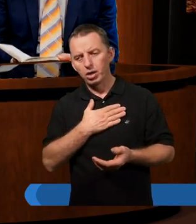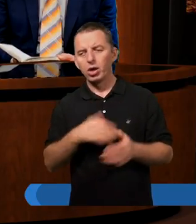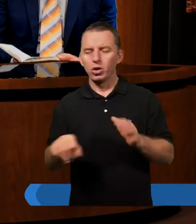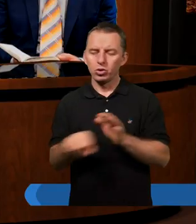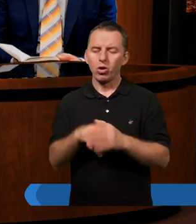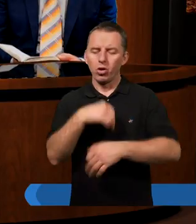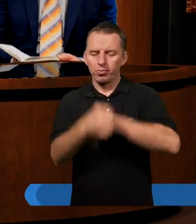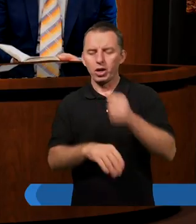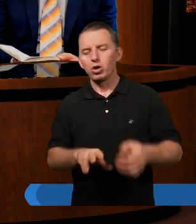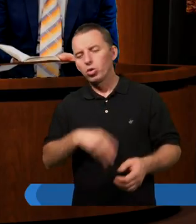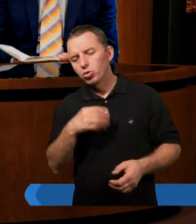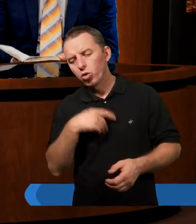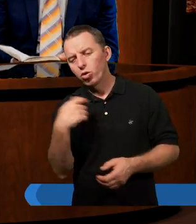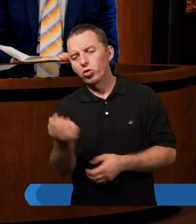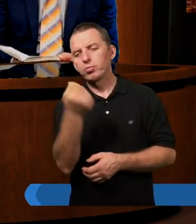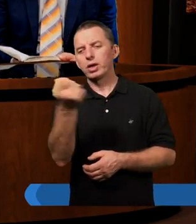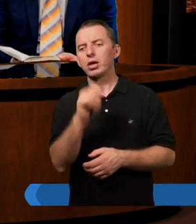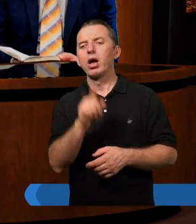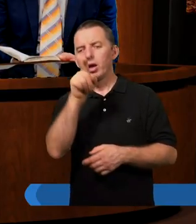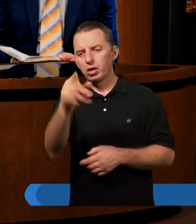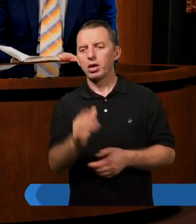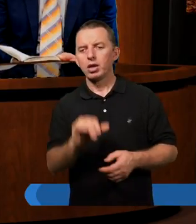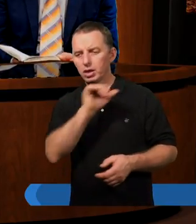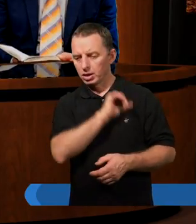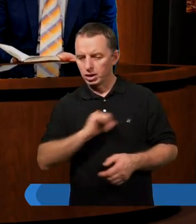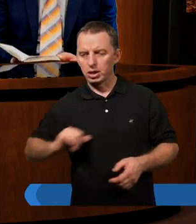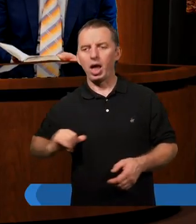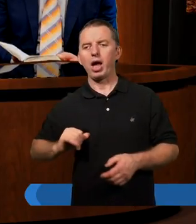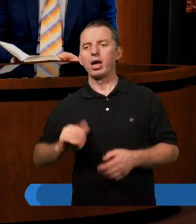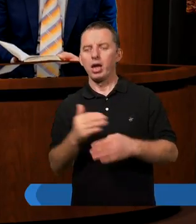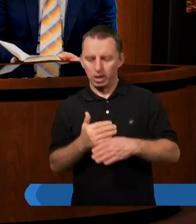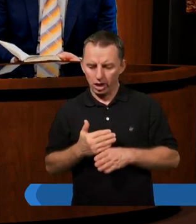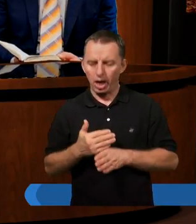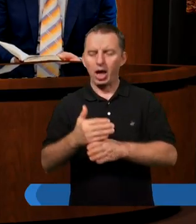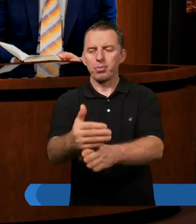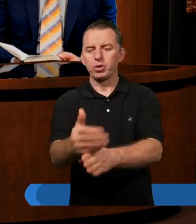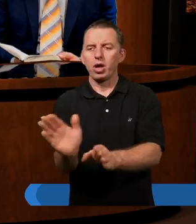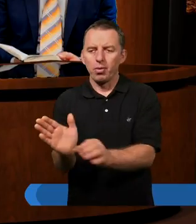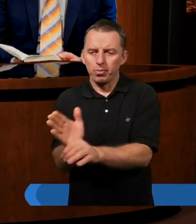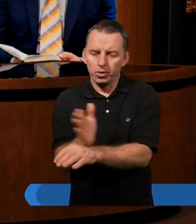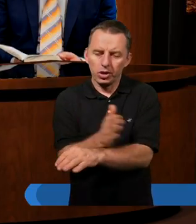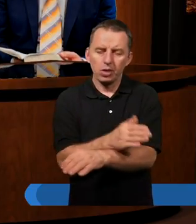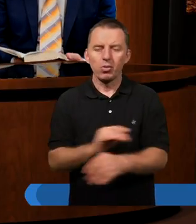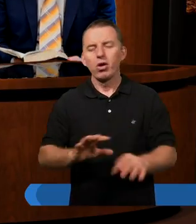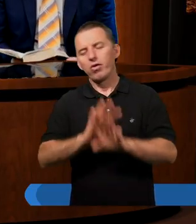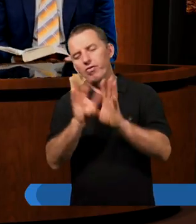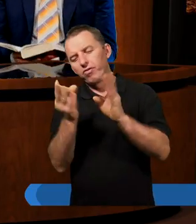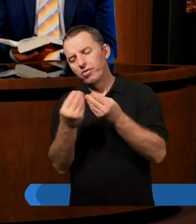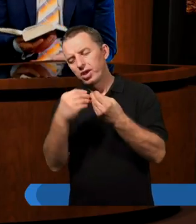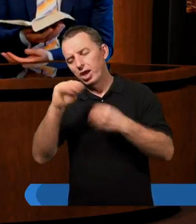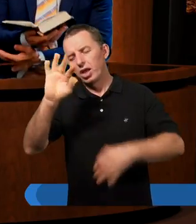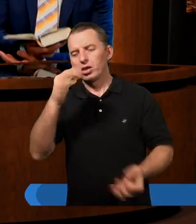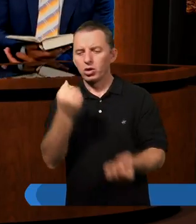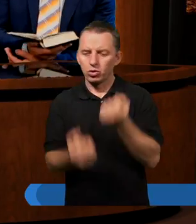duszpasterskiej, zachęcać, a on szedł jak taram naprzód, mimo wielkich trudności